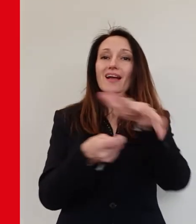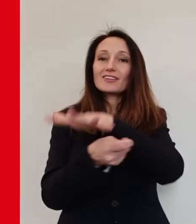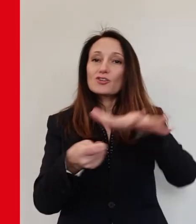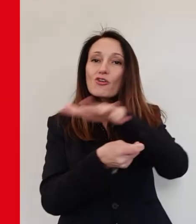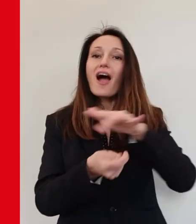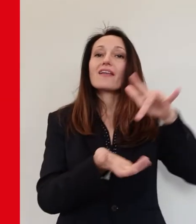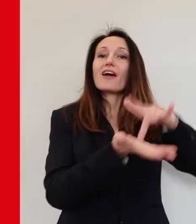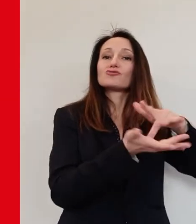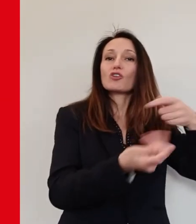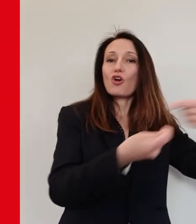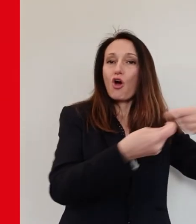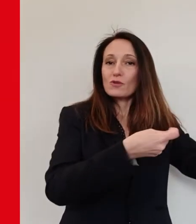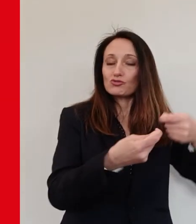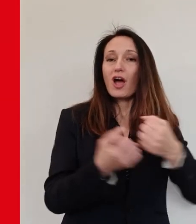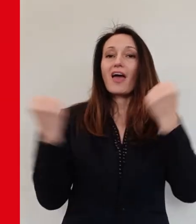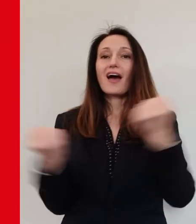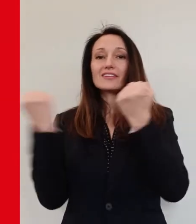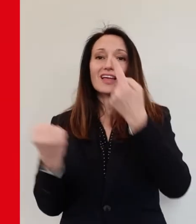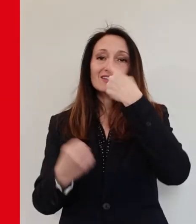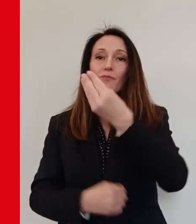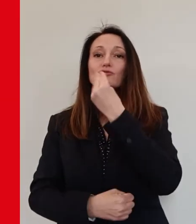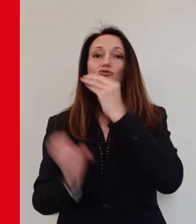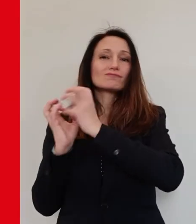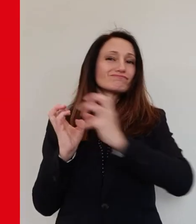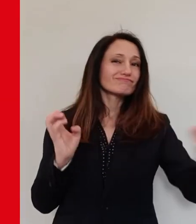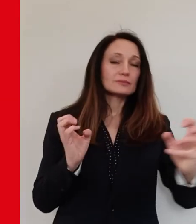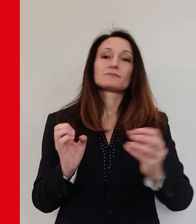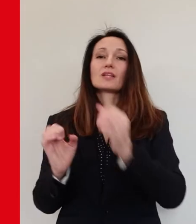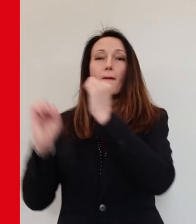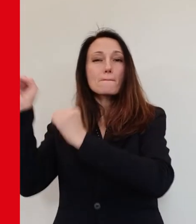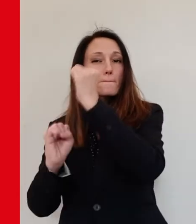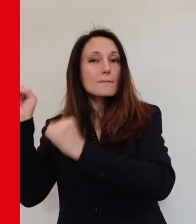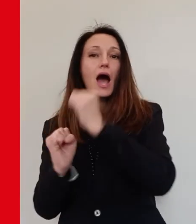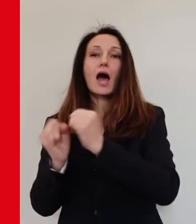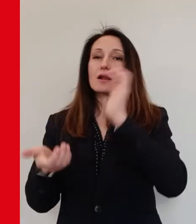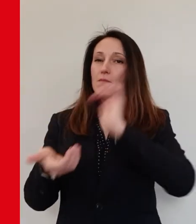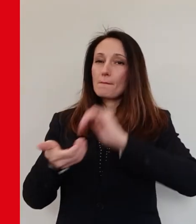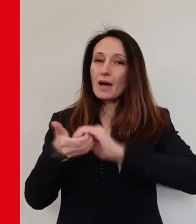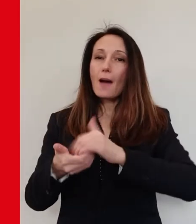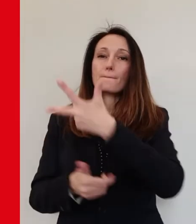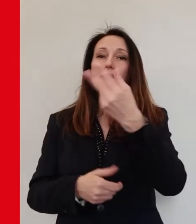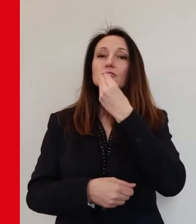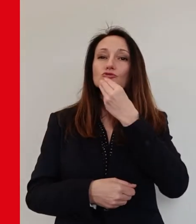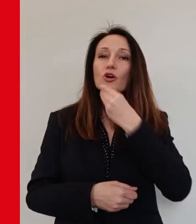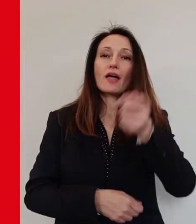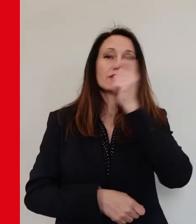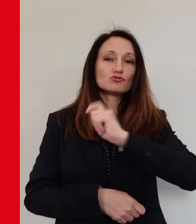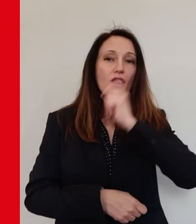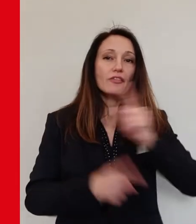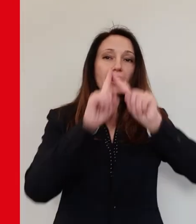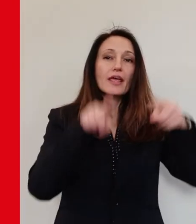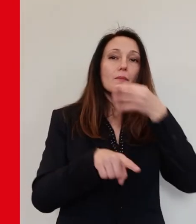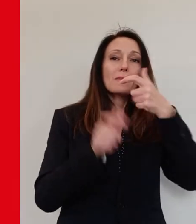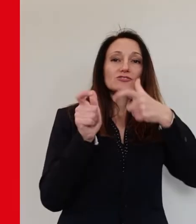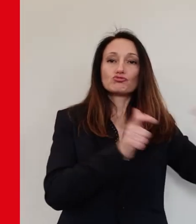ristorazione, bar, pub, ristoranti, gelaterie, pasticcerie, ecc. I centri benessere,